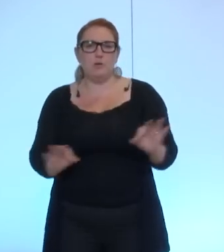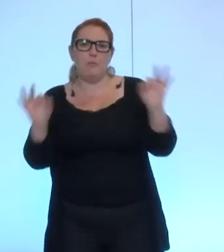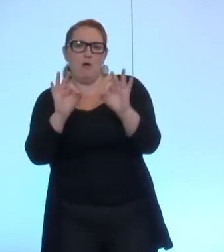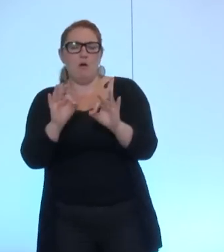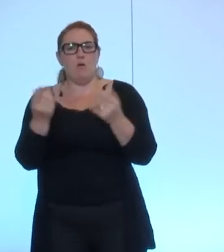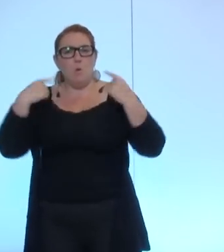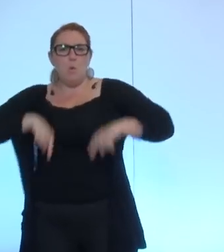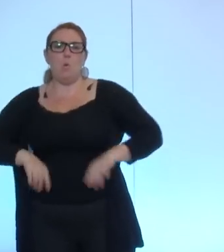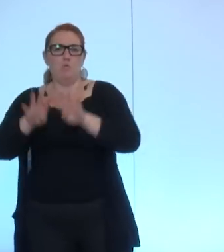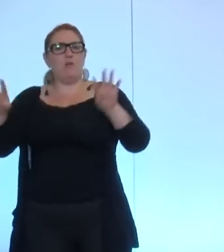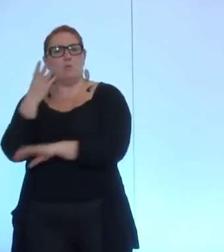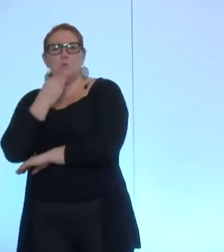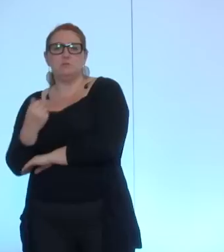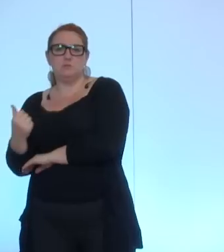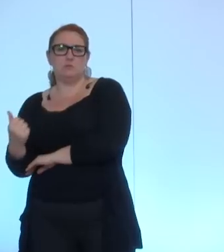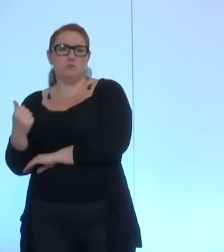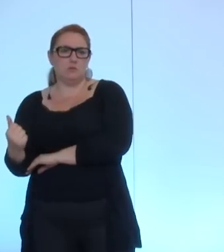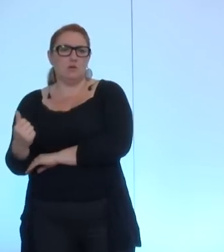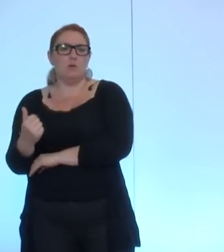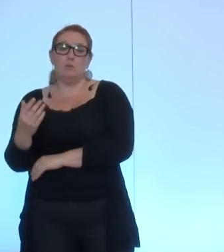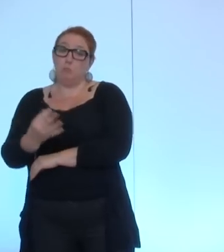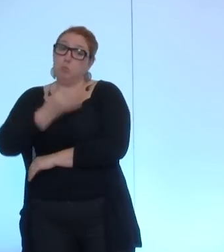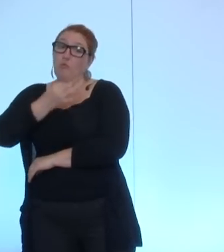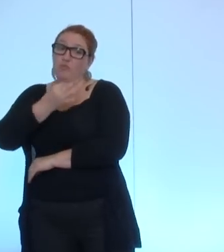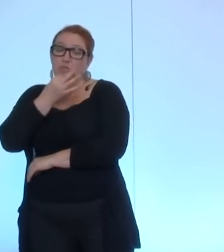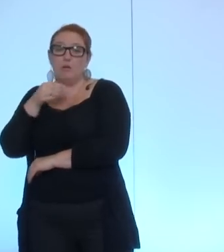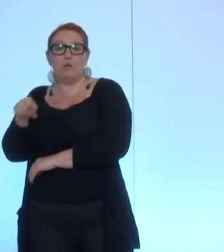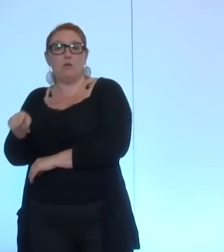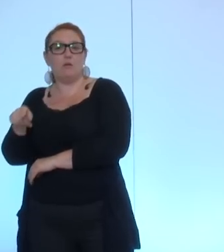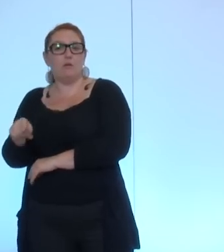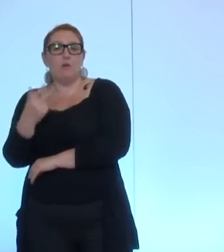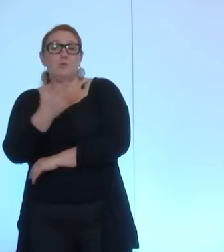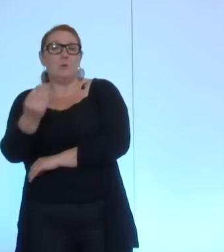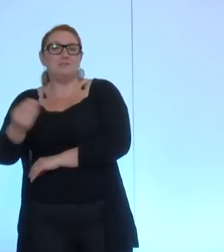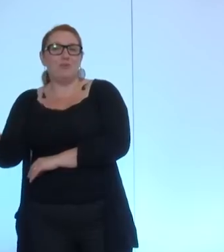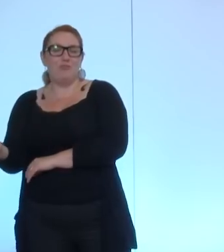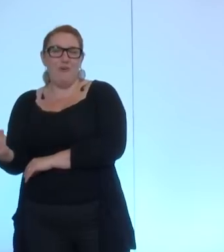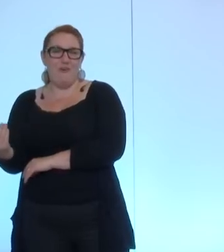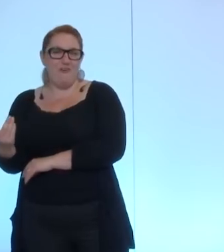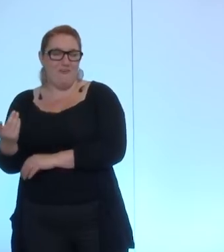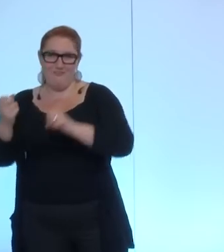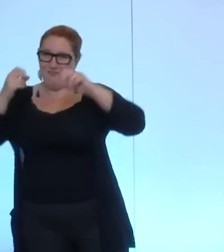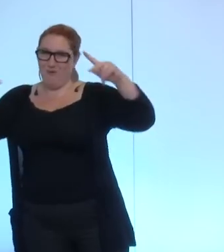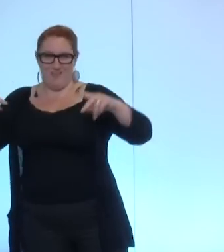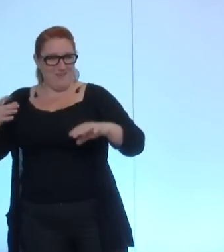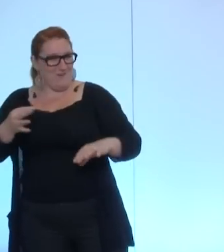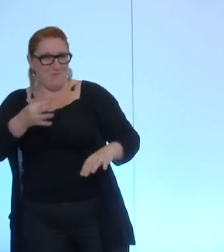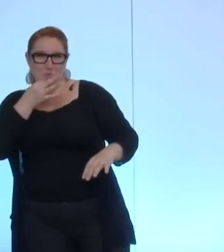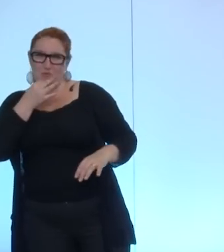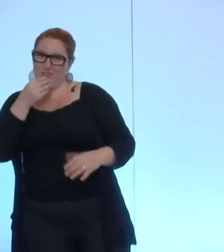israélien était bien content de l'aubaine et qu'il a profité du massacre de ses trois enfants pour aller une fois encore